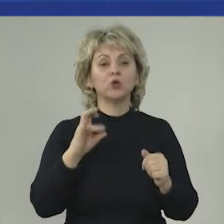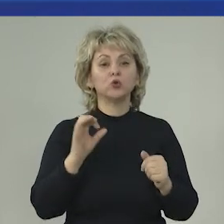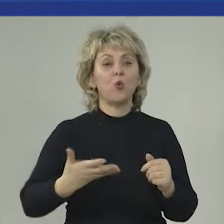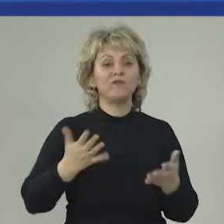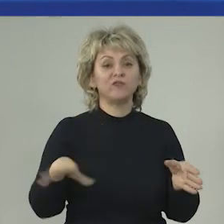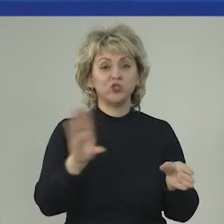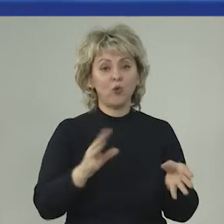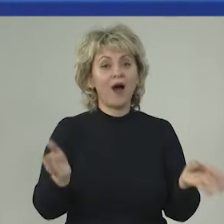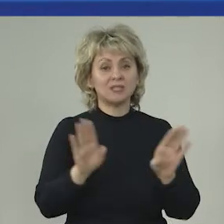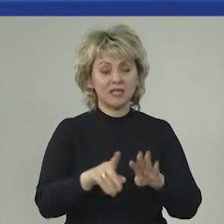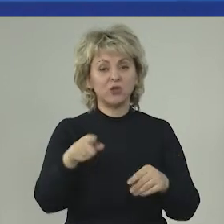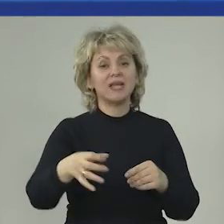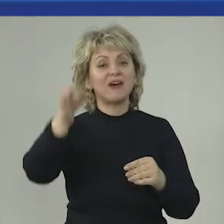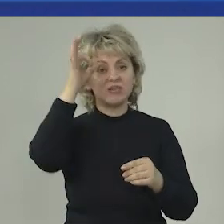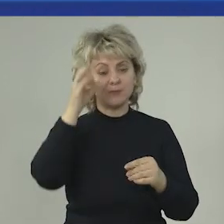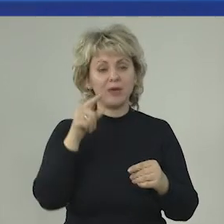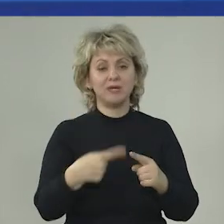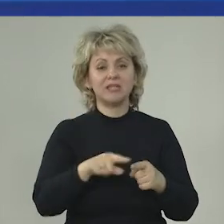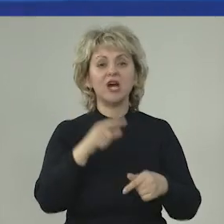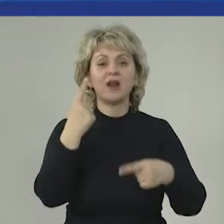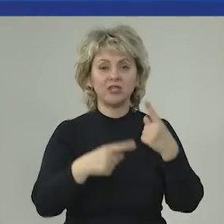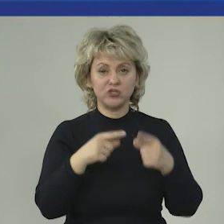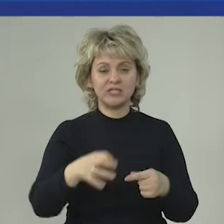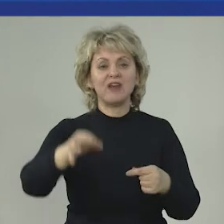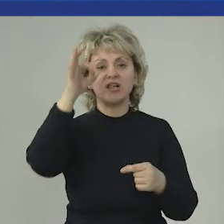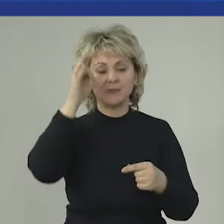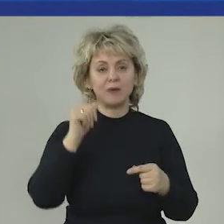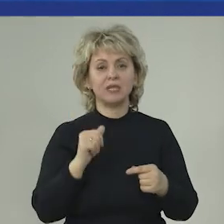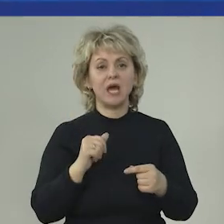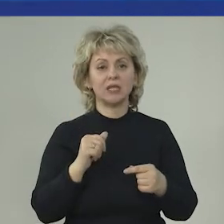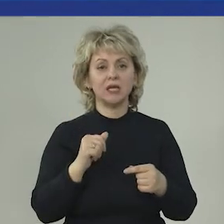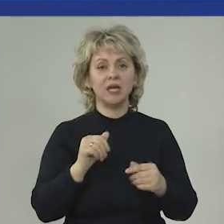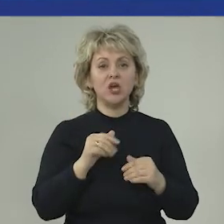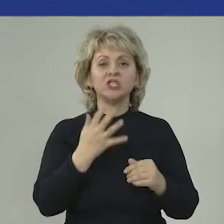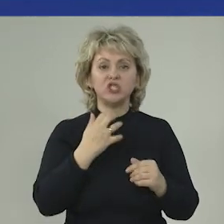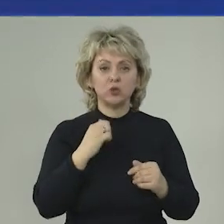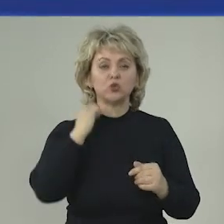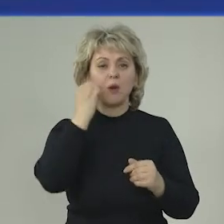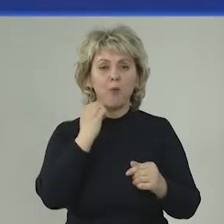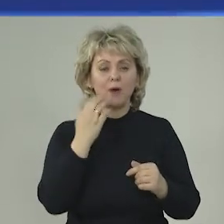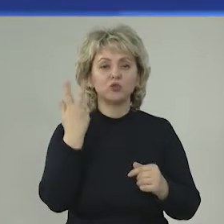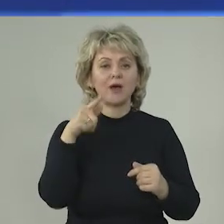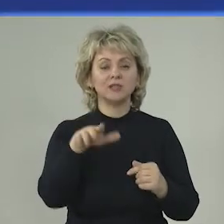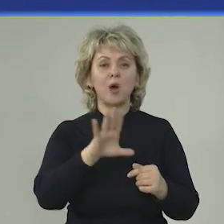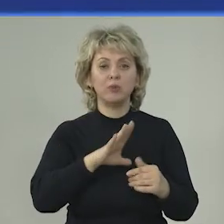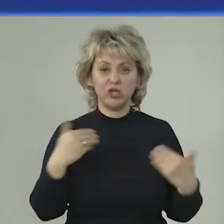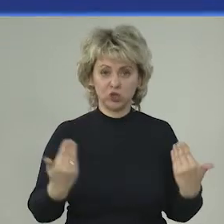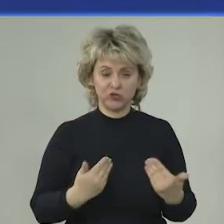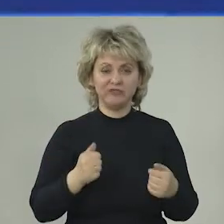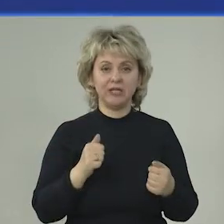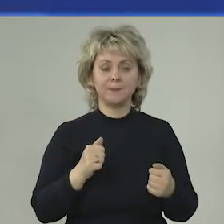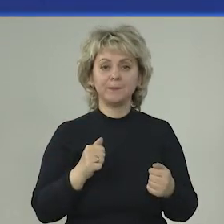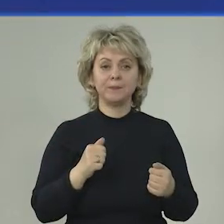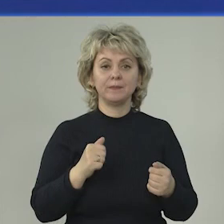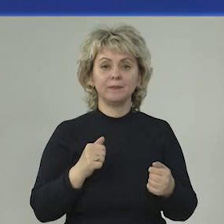Ну, а все остальное, это, конечно, воспоминания и родителей, воспоминания и дедушки, и бабушки, когда они были живы.